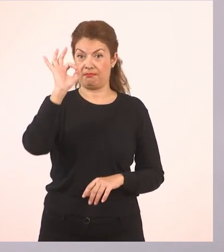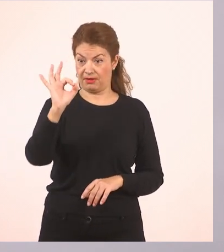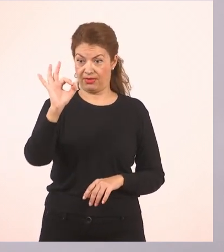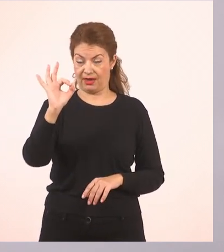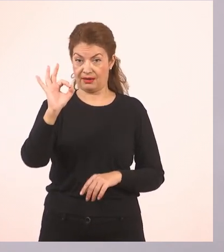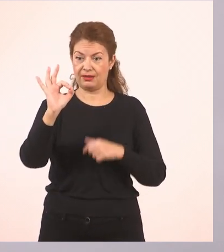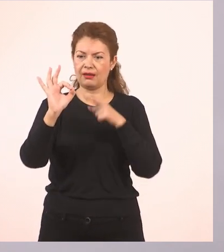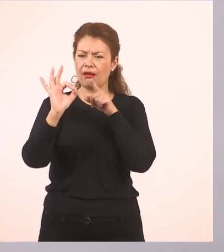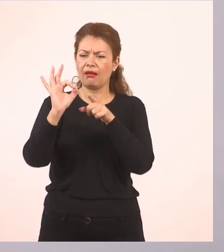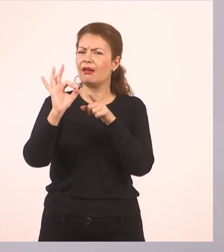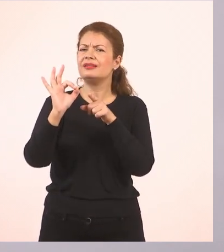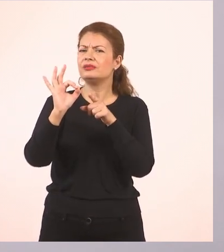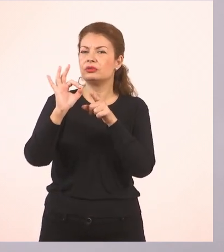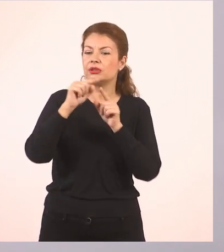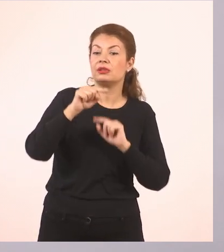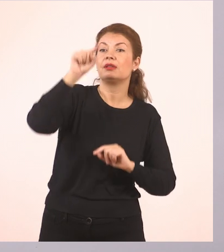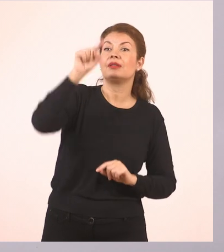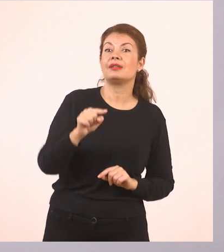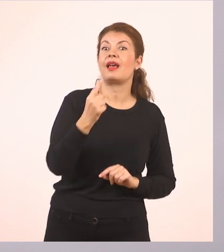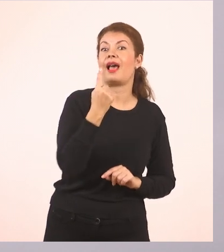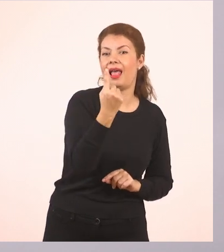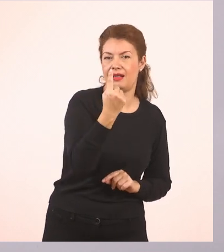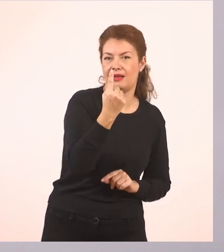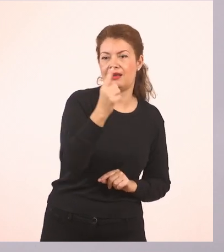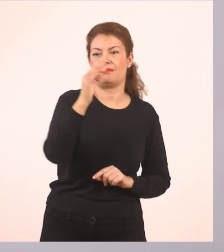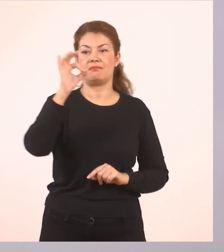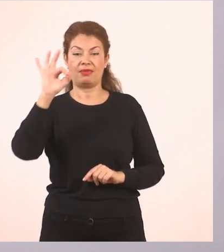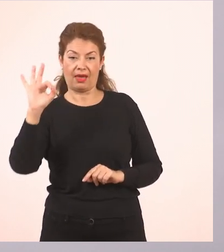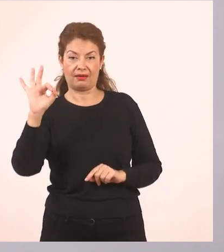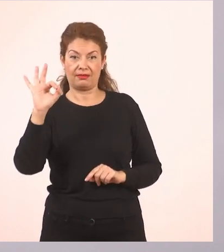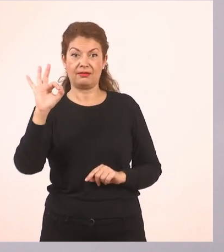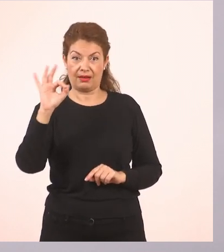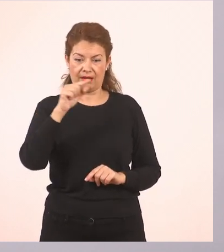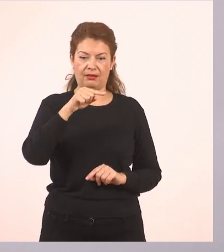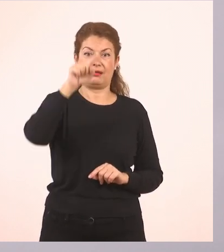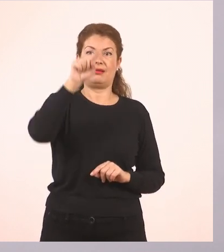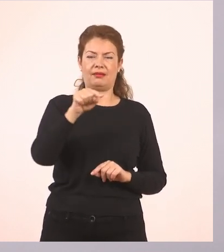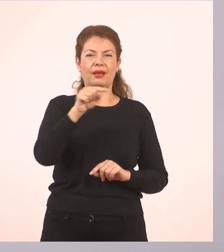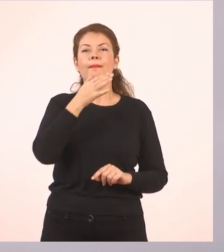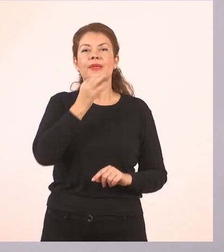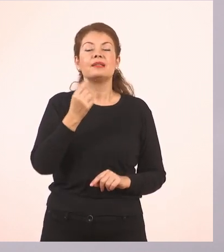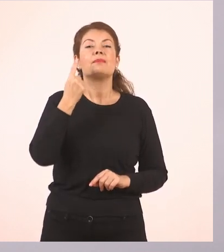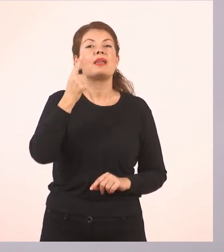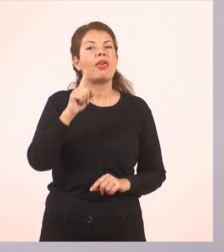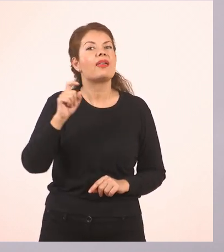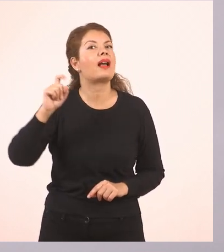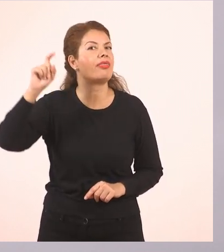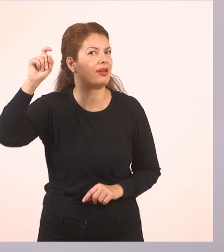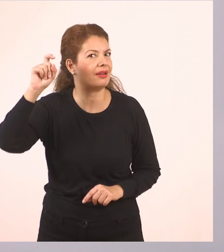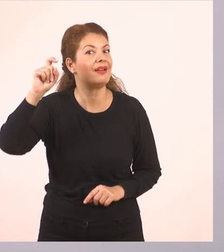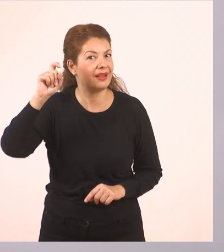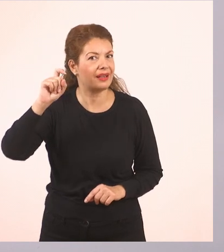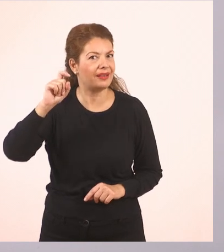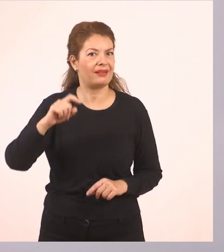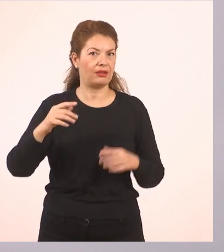άλλο χρώμα βάζω το νούμερο 1. Μία δεκάδα, λοιπόν, ή